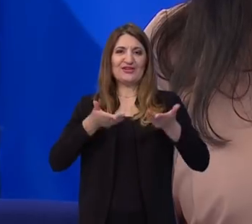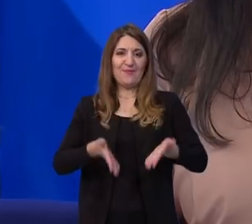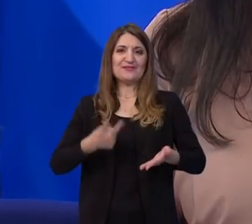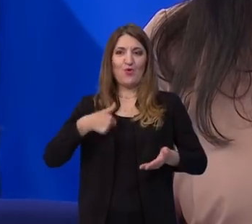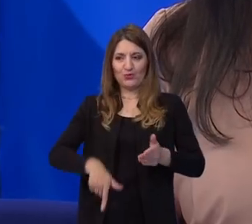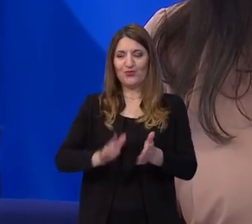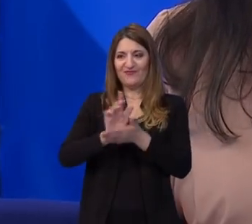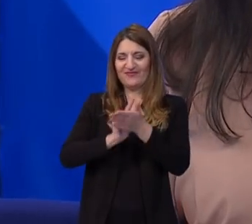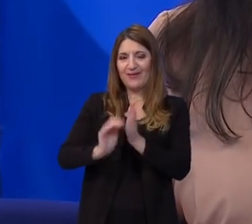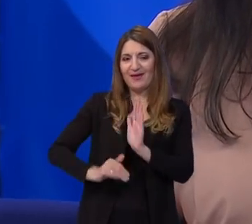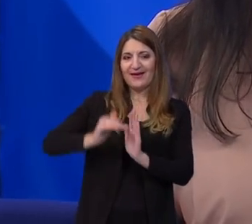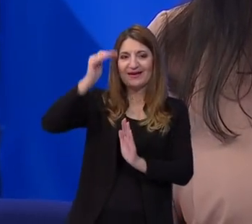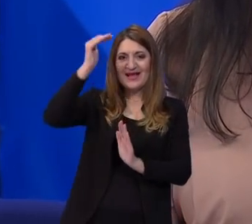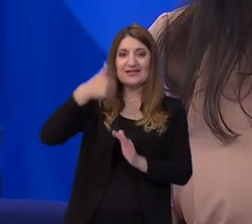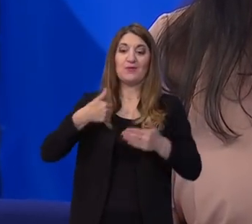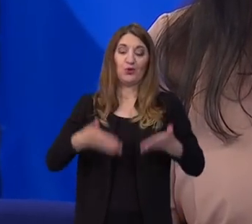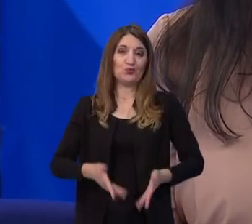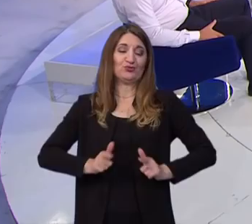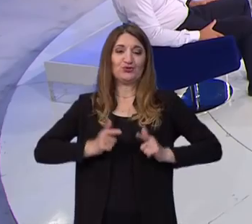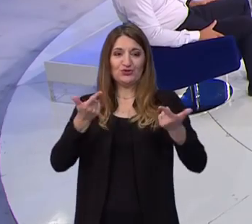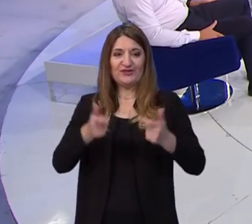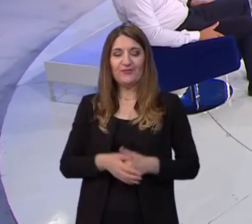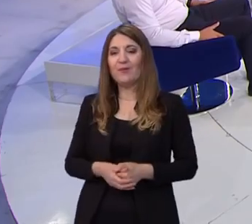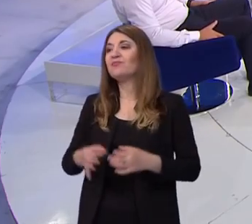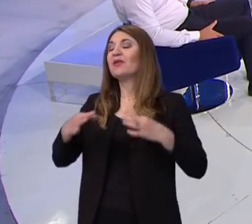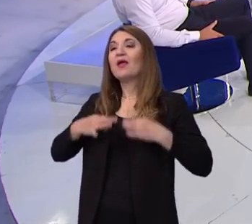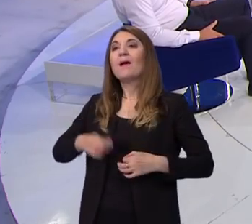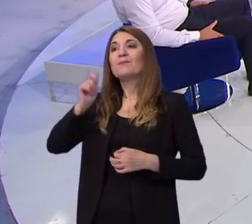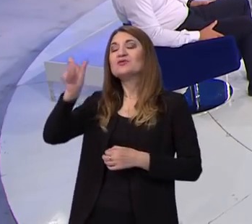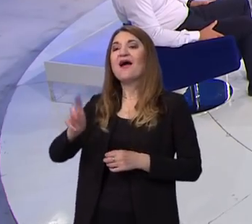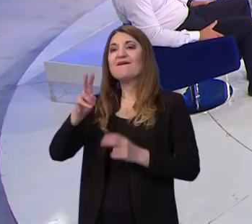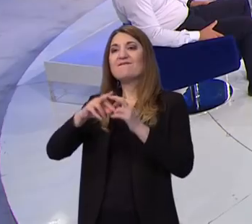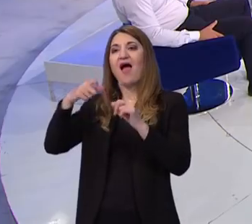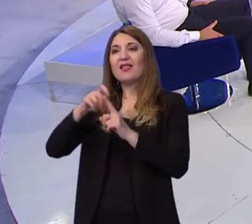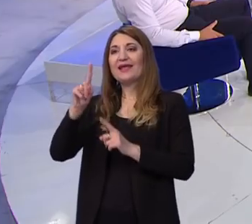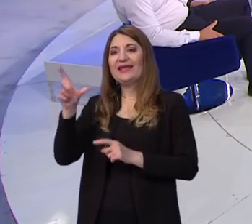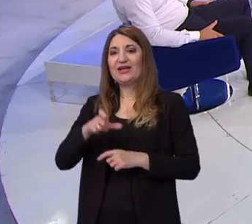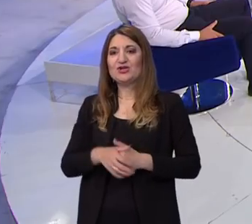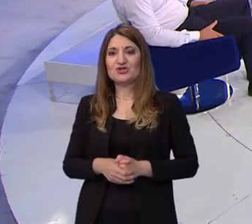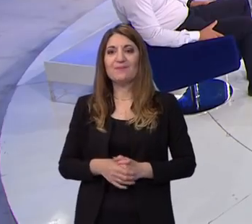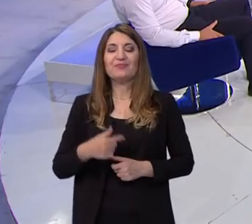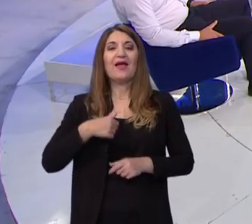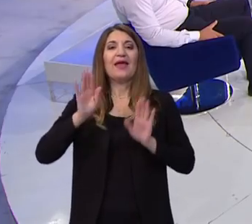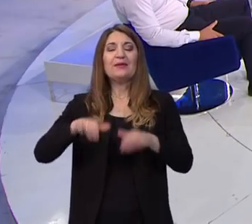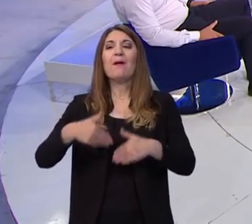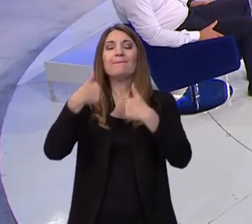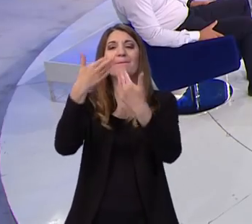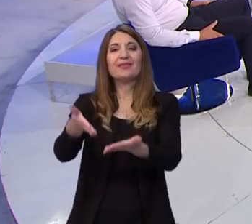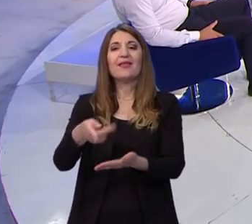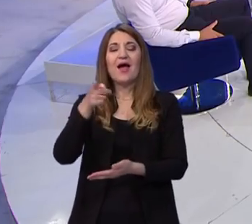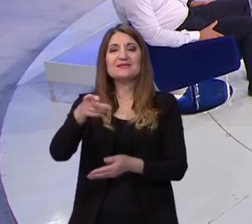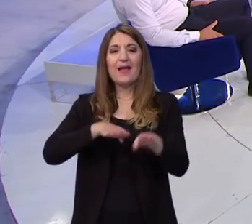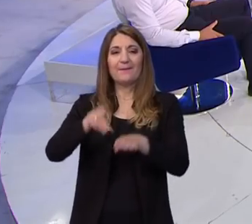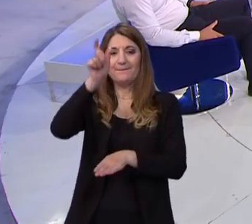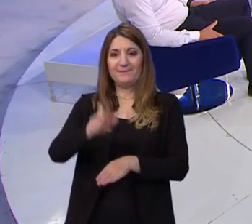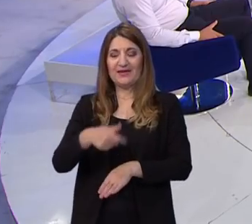rasli i gdje živimo. Profesorice Valja Kiliš. Pa evo, imam jedan darak za ministra. Moram